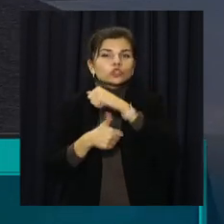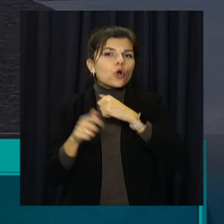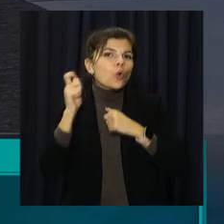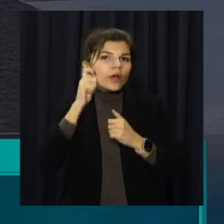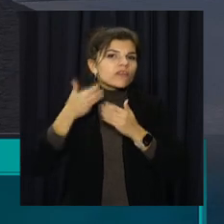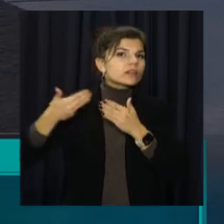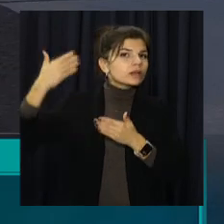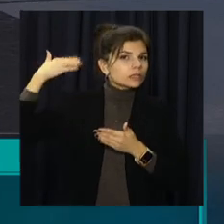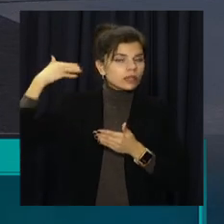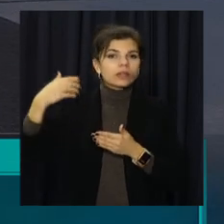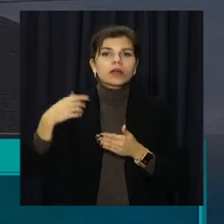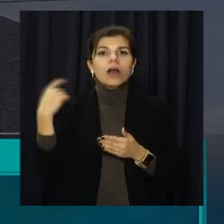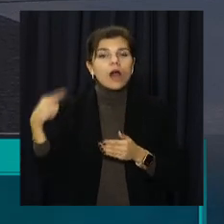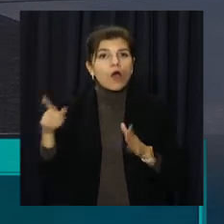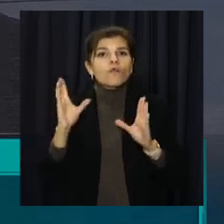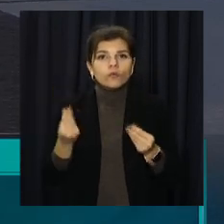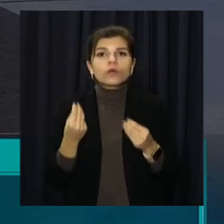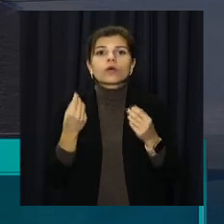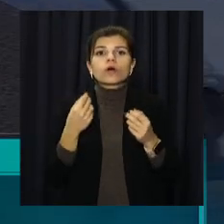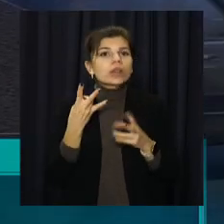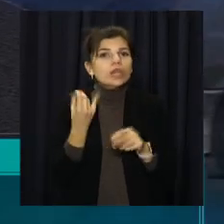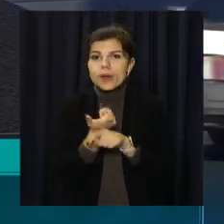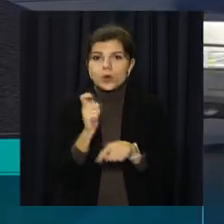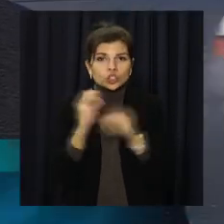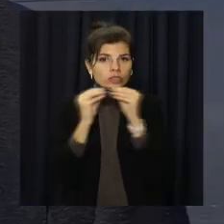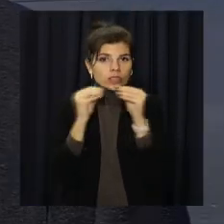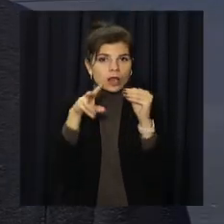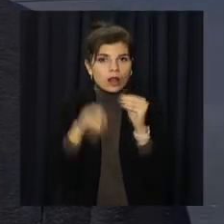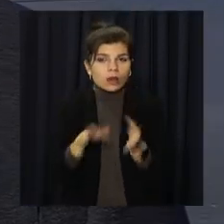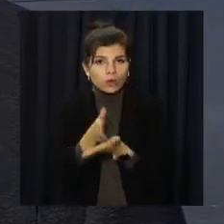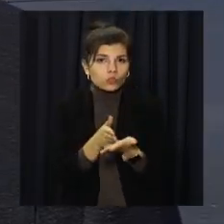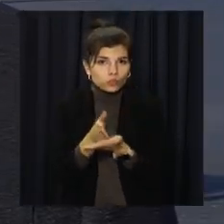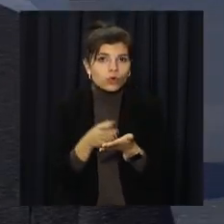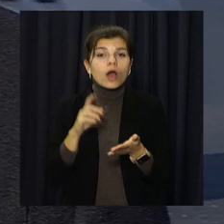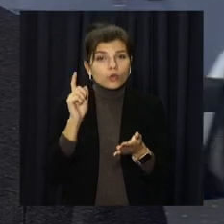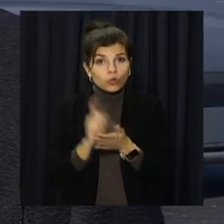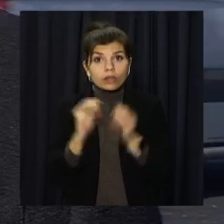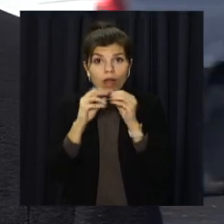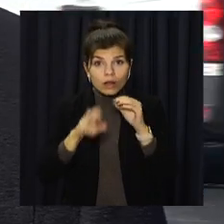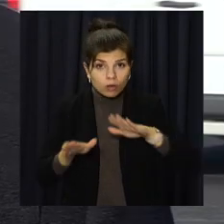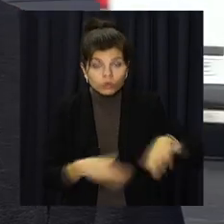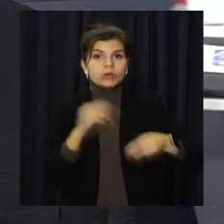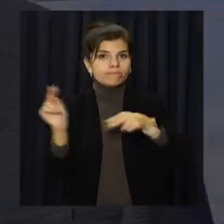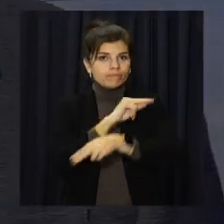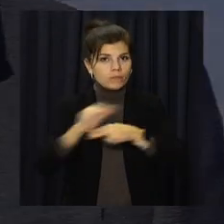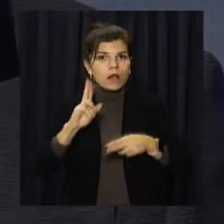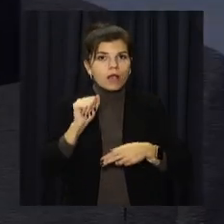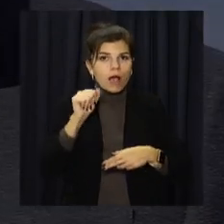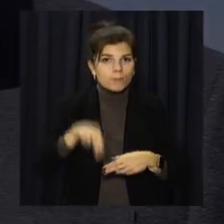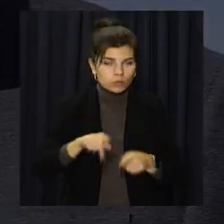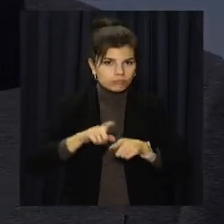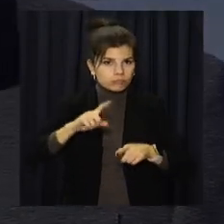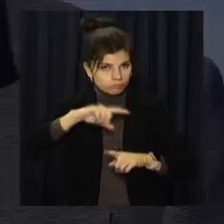років назад. З терміну експлуатації не більше 10 років. Повинен проводитися капітальний ремонт. Тому ця